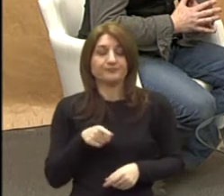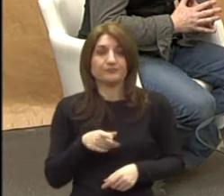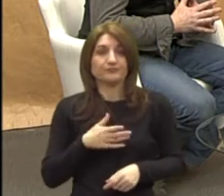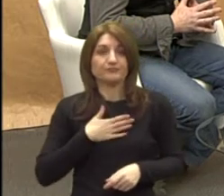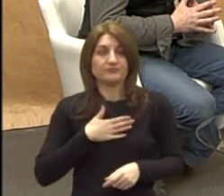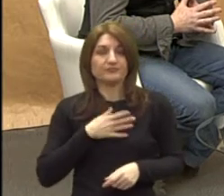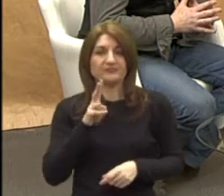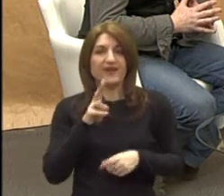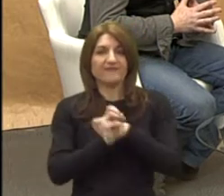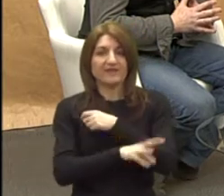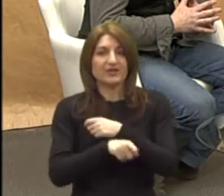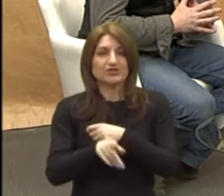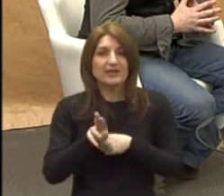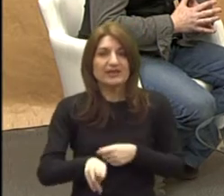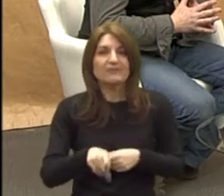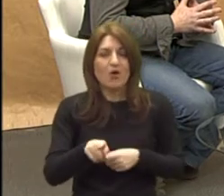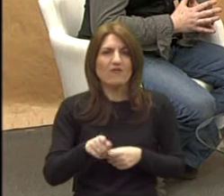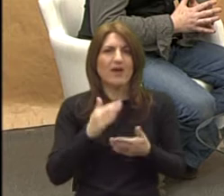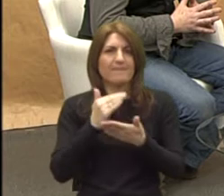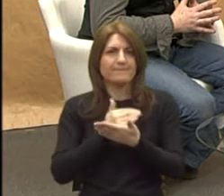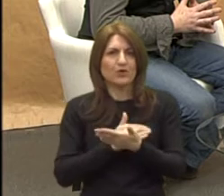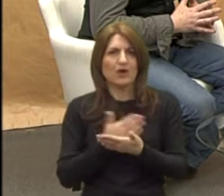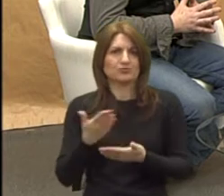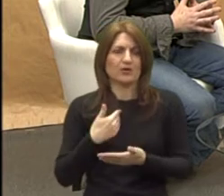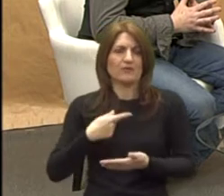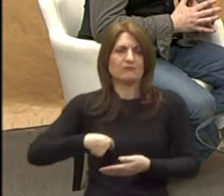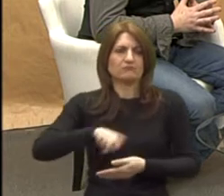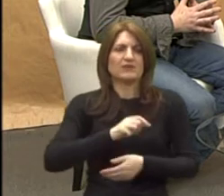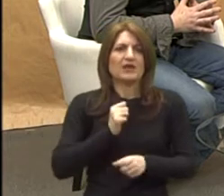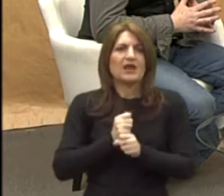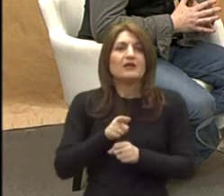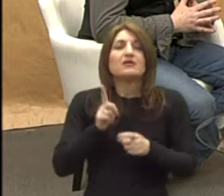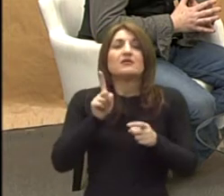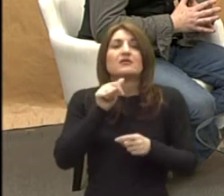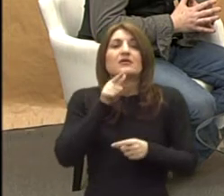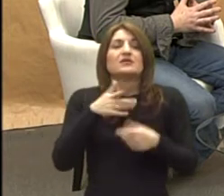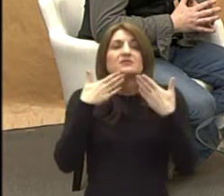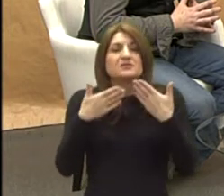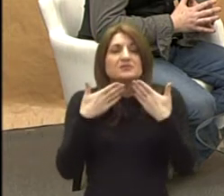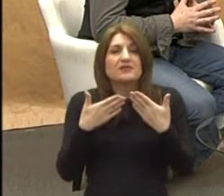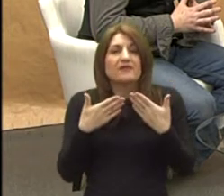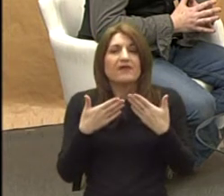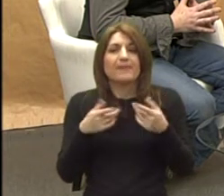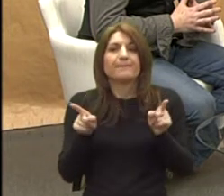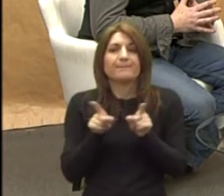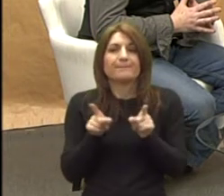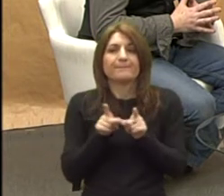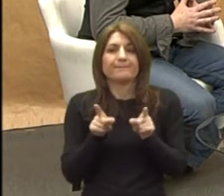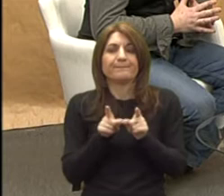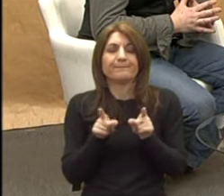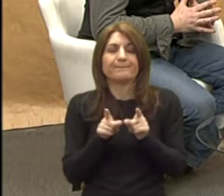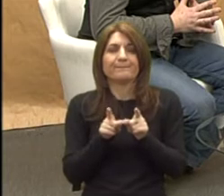naš vrtić ima, zahvaljujući tim programima koje je razvijao i zahvaljujući isto tako